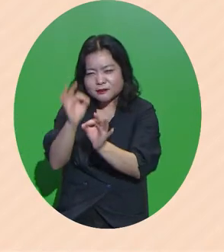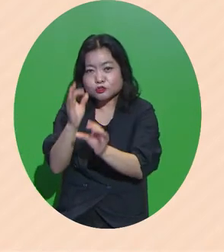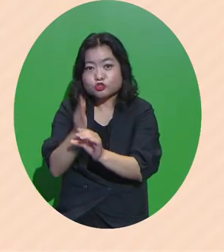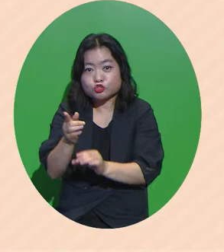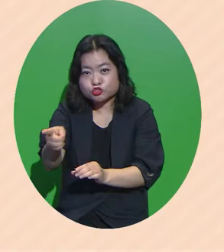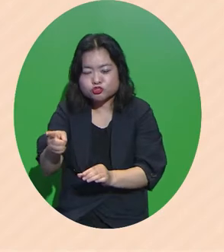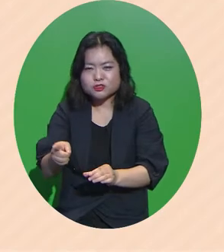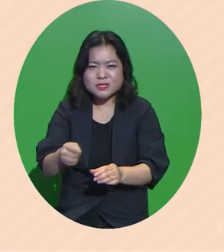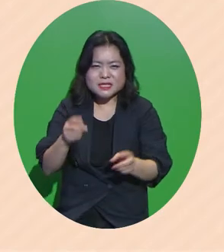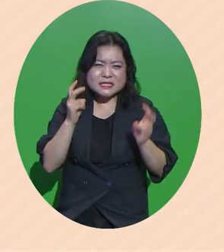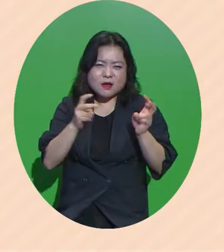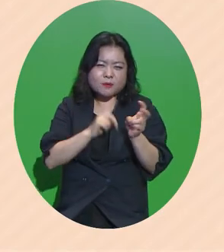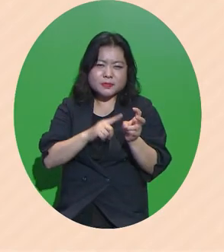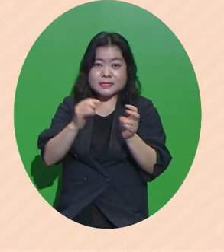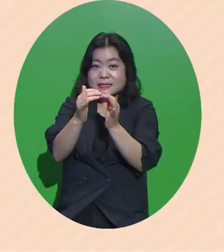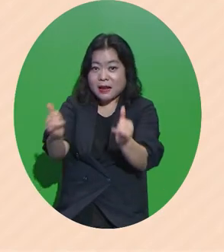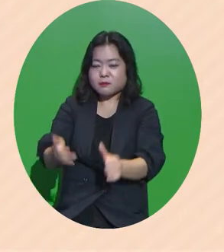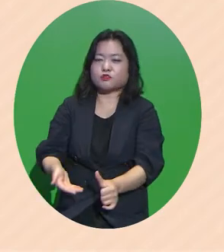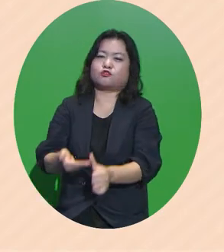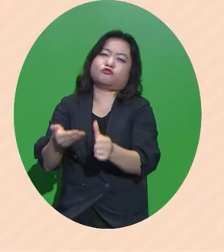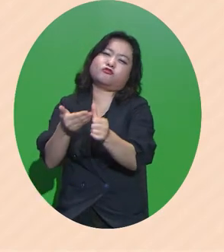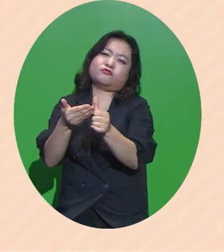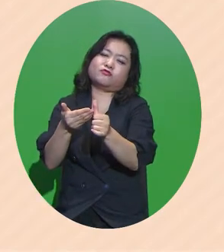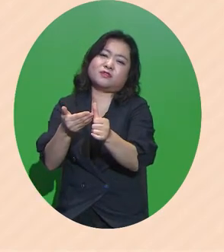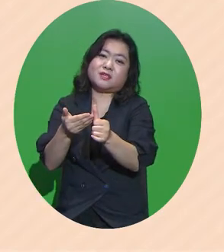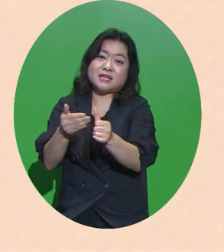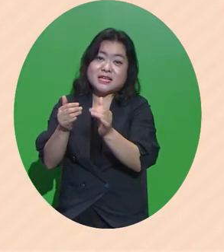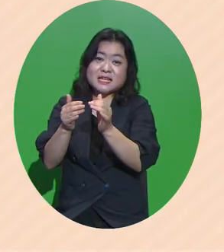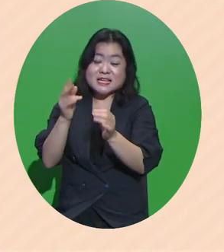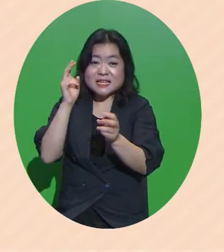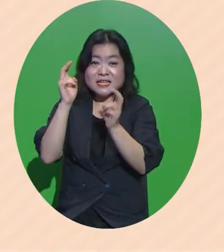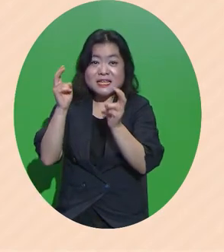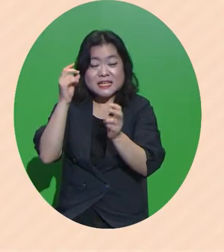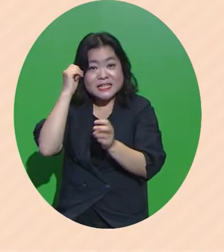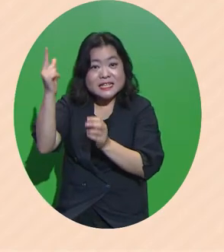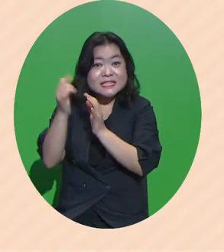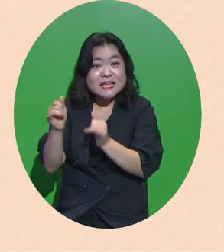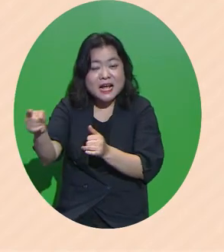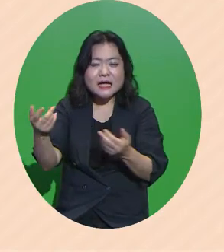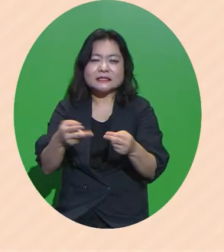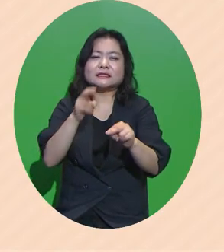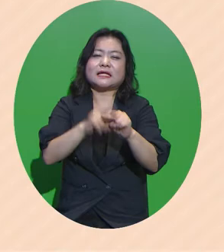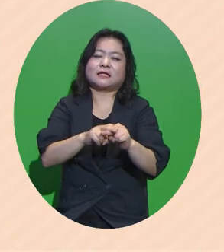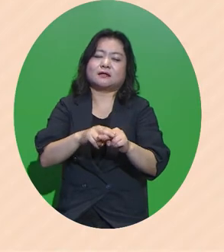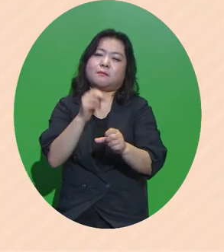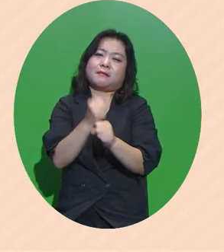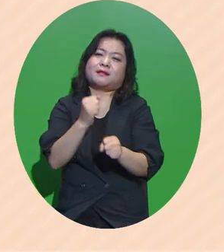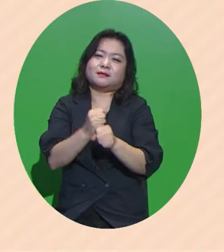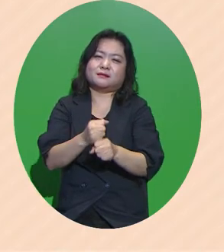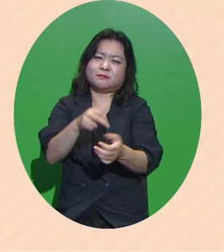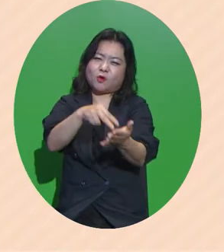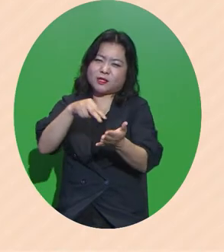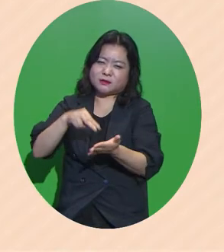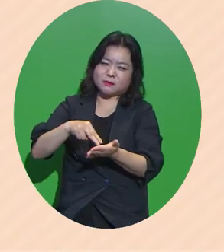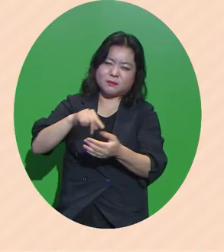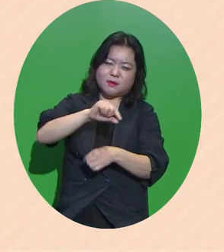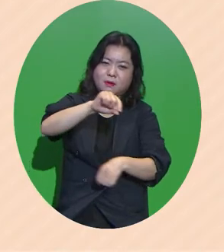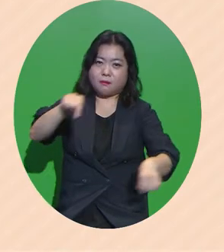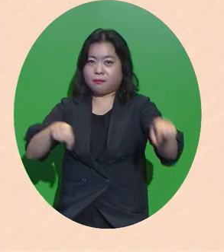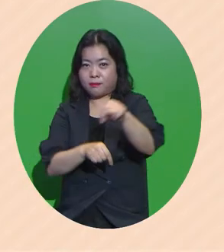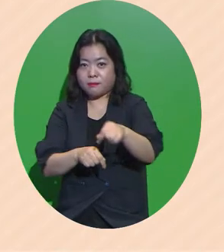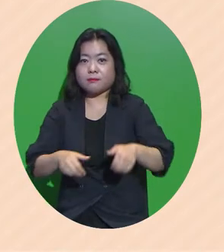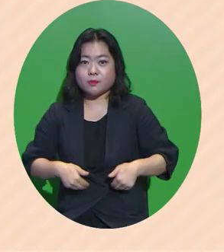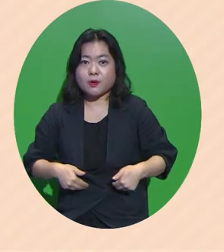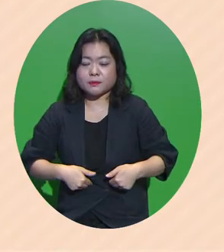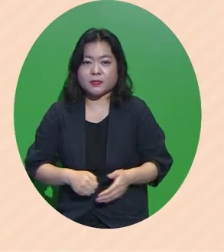인재가 기업을 키우는 인재가 일자리를 창출하는 관점의 전환이 이제 필요합니다 지난